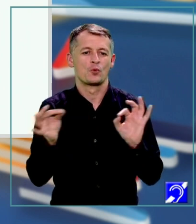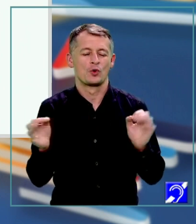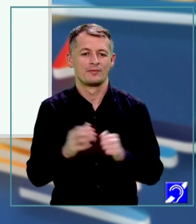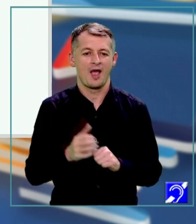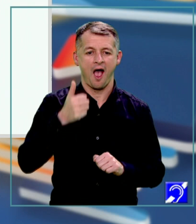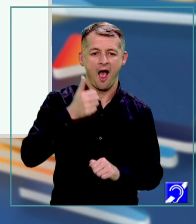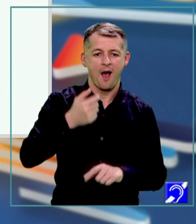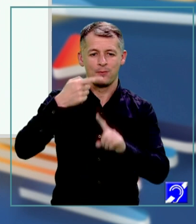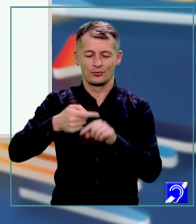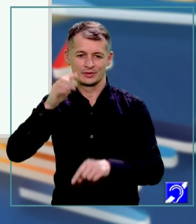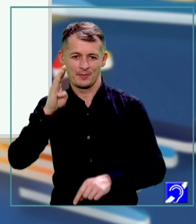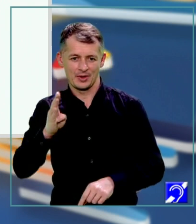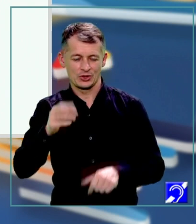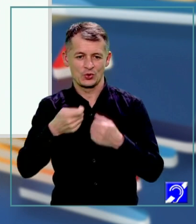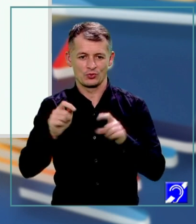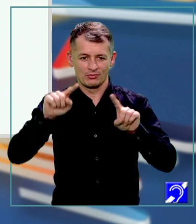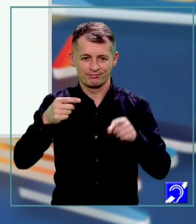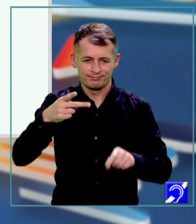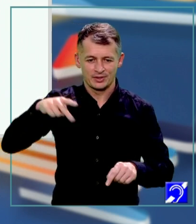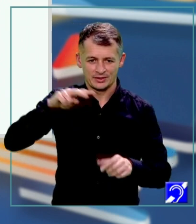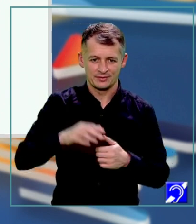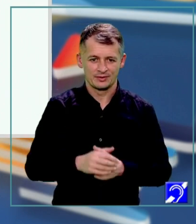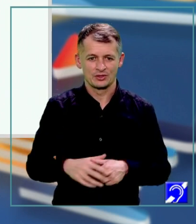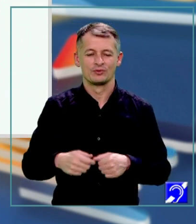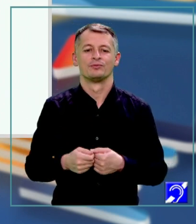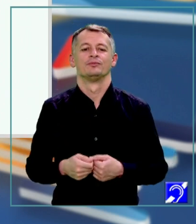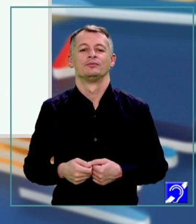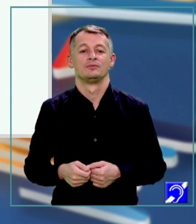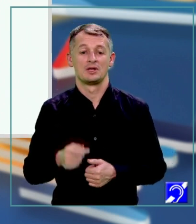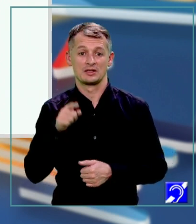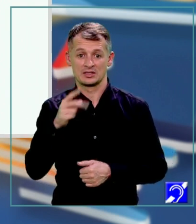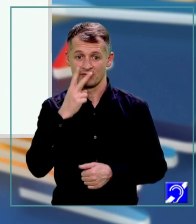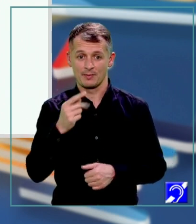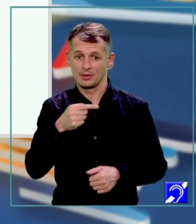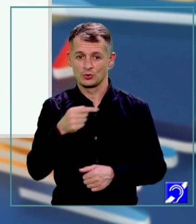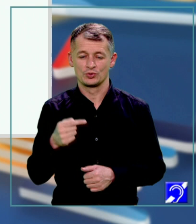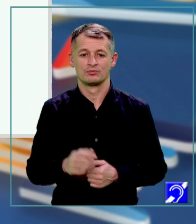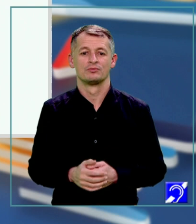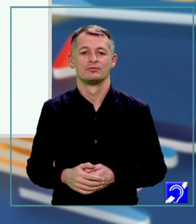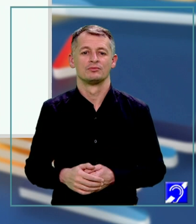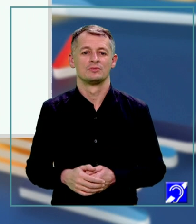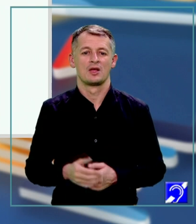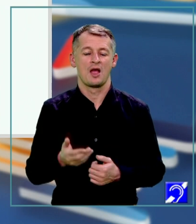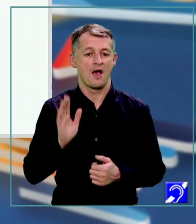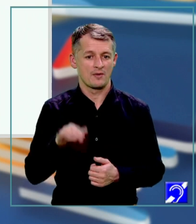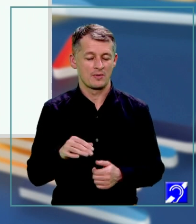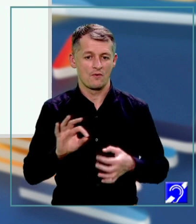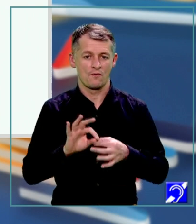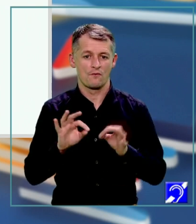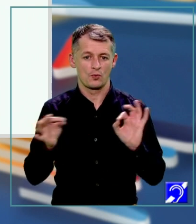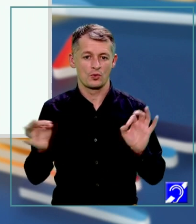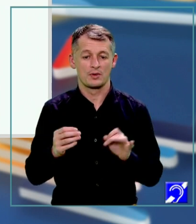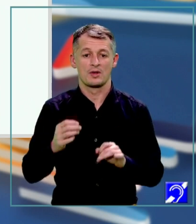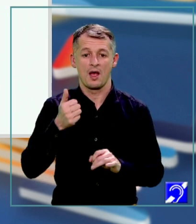plus b totul la pătrat, deci o sumă la pătrat. Aici e semnul minus, deci avem formula a